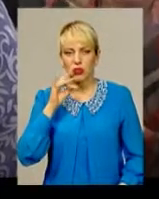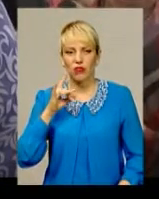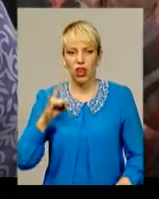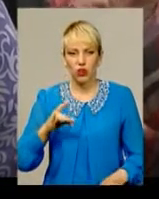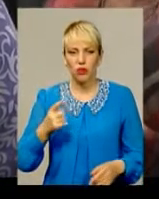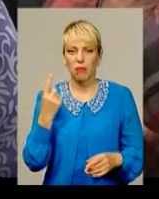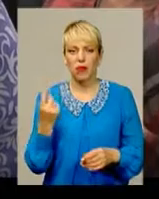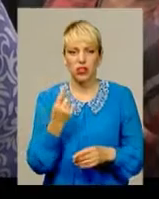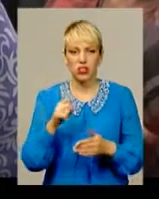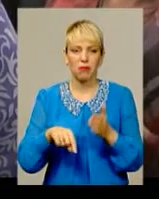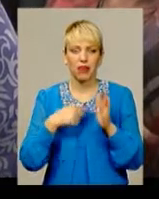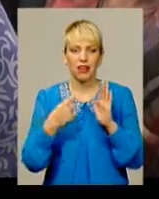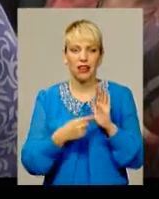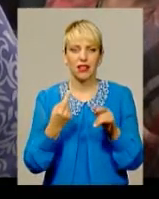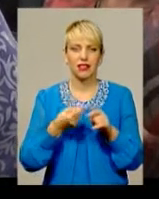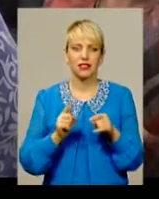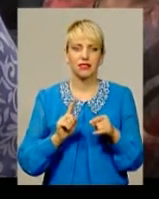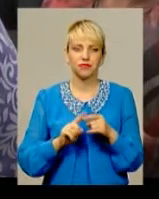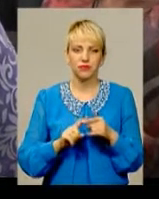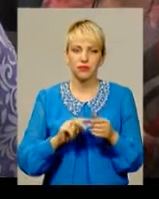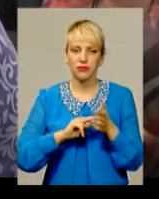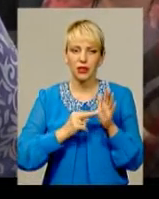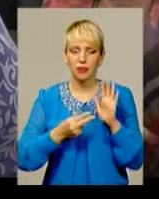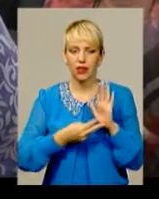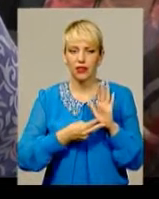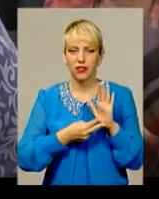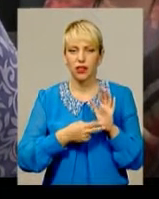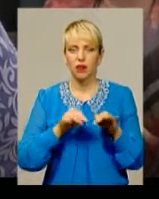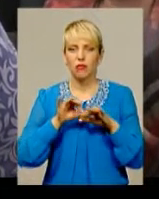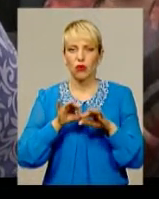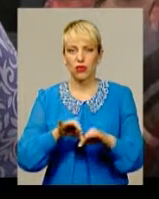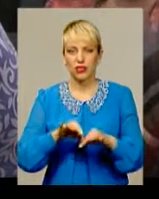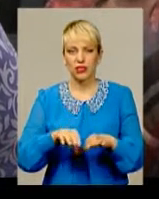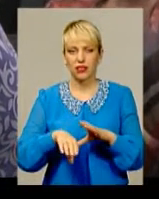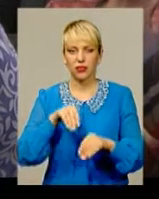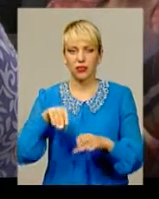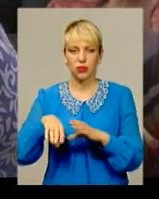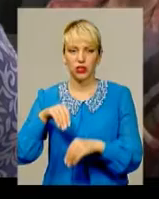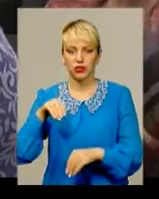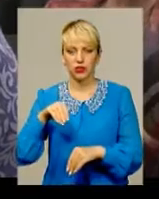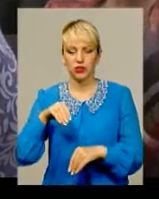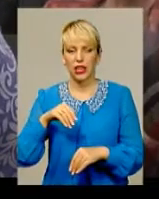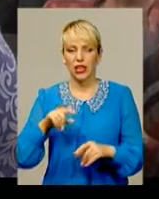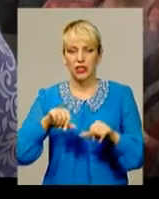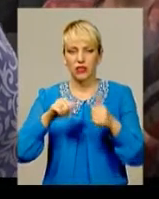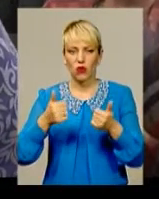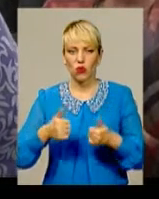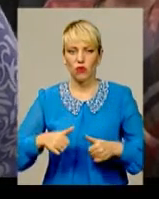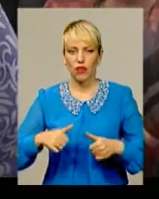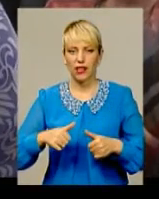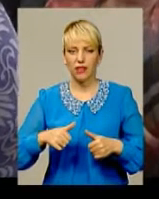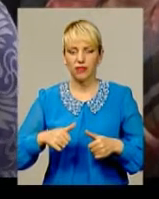Перше питання – це план проведення виборів, сформування,